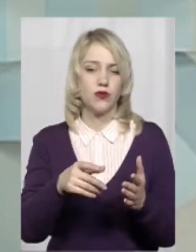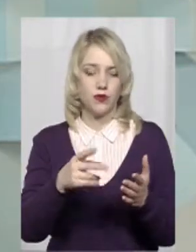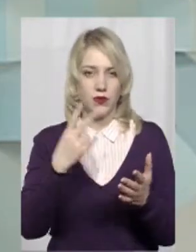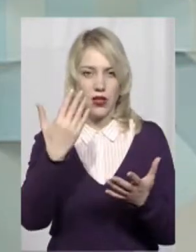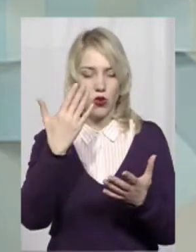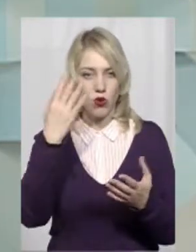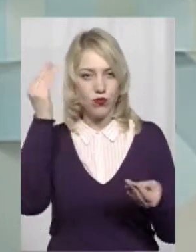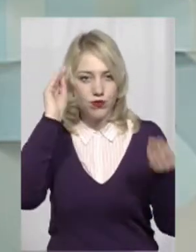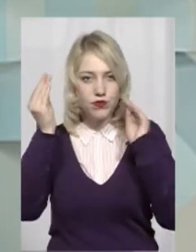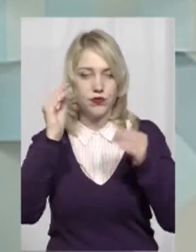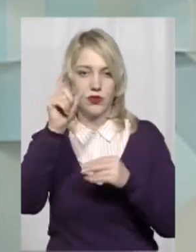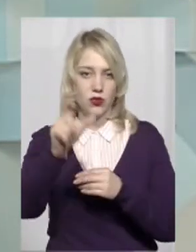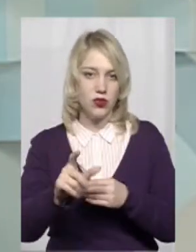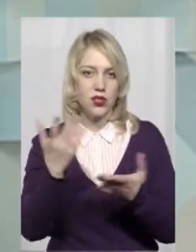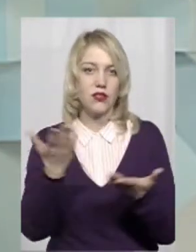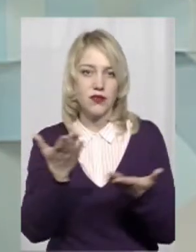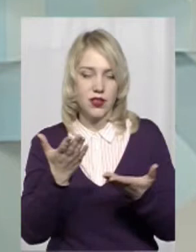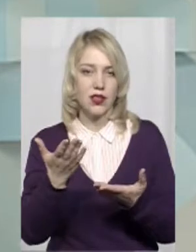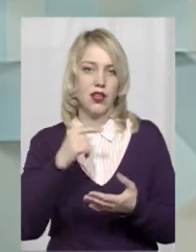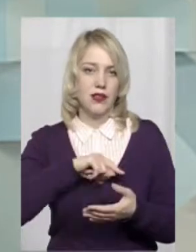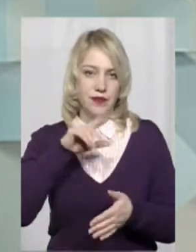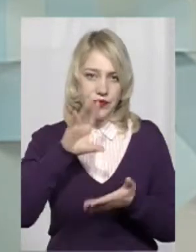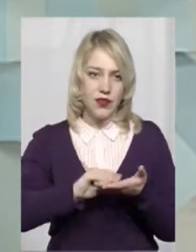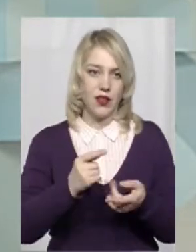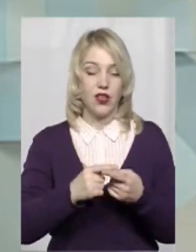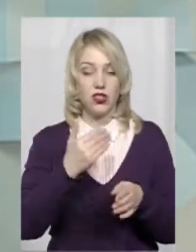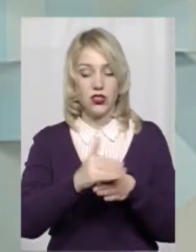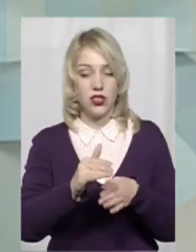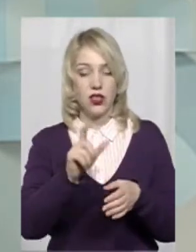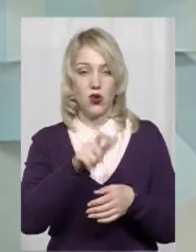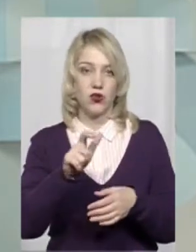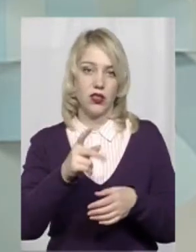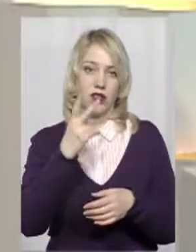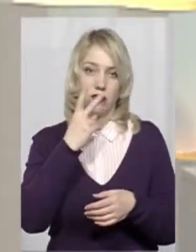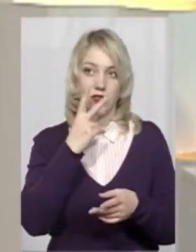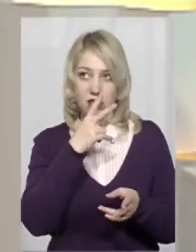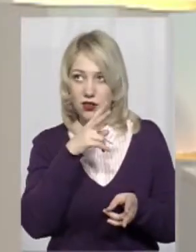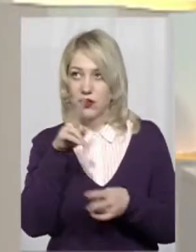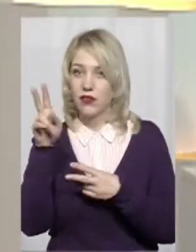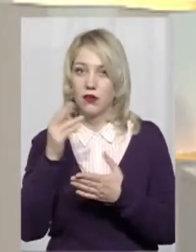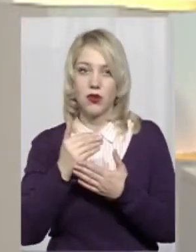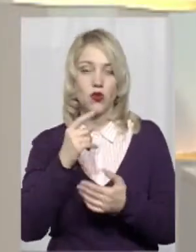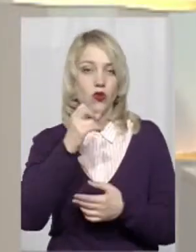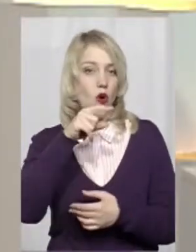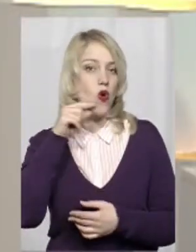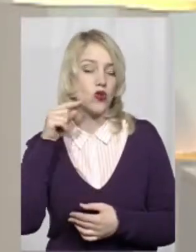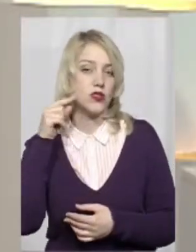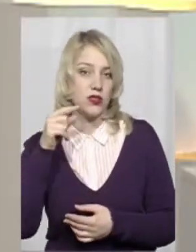світогляд. Тому що там одразу зрозуміло, що частина кандидатів трохи задивляється в сторону, наприклад, Росії.